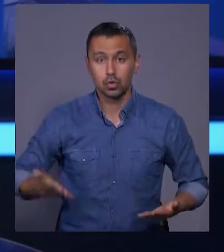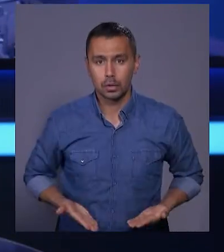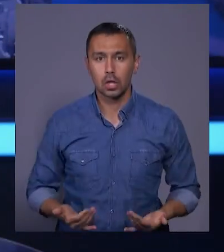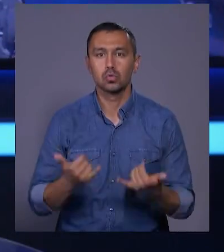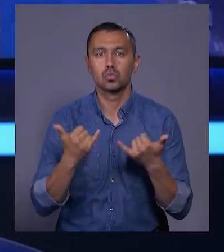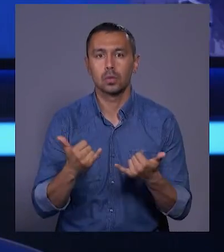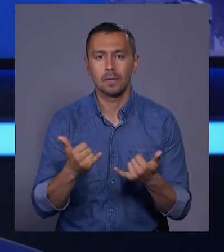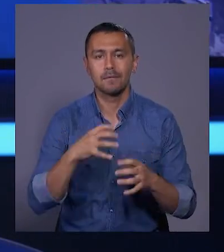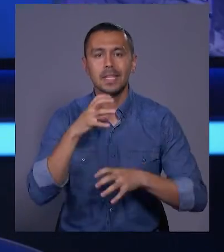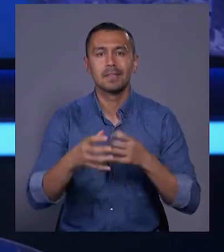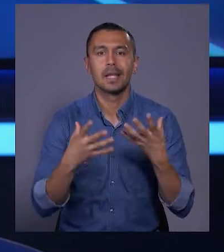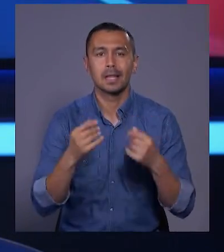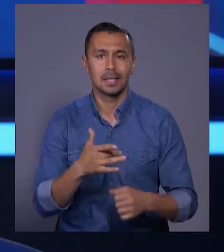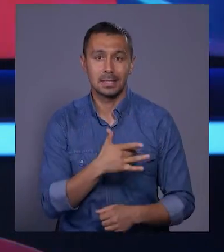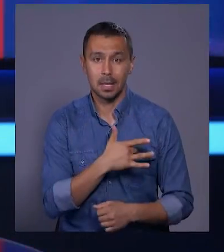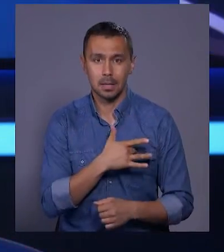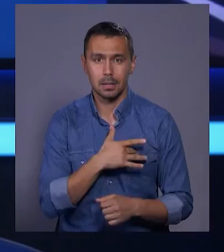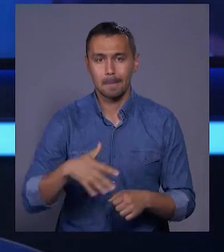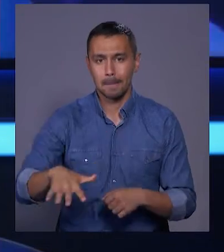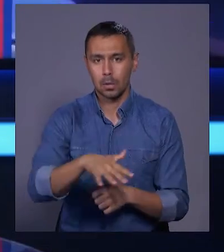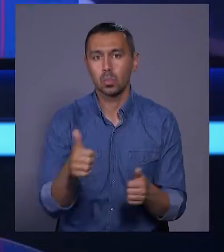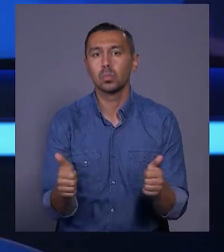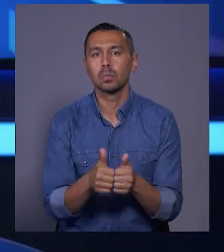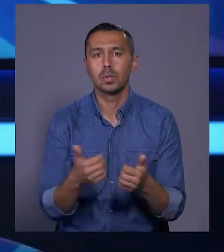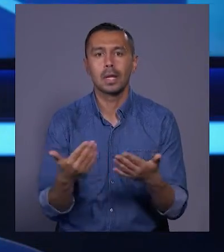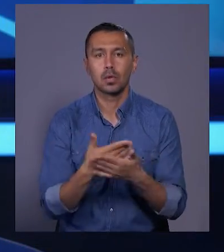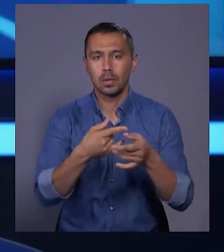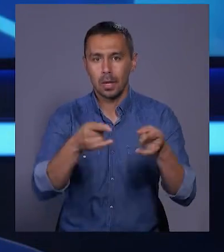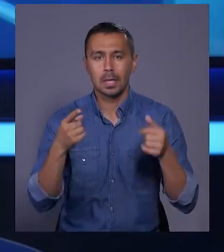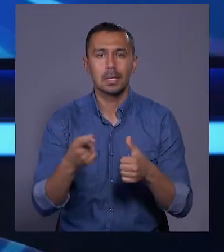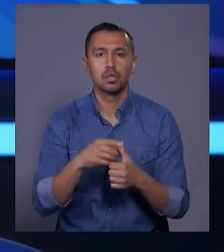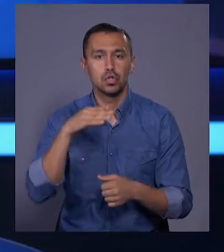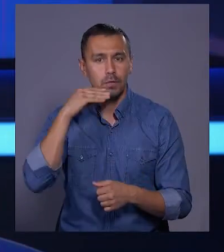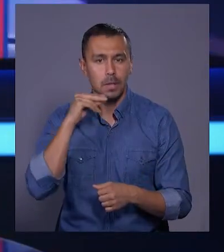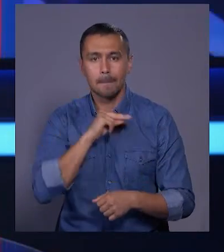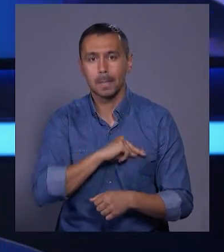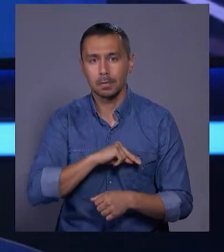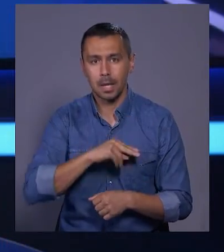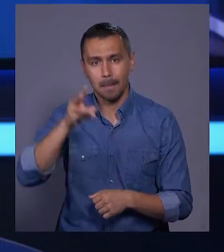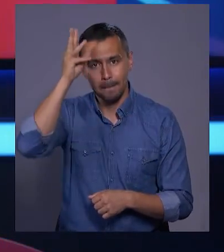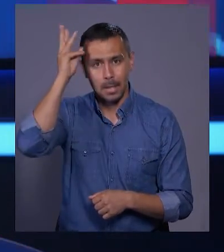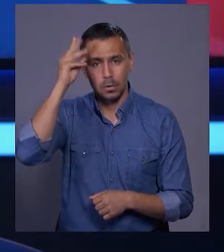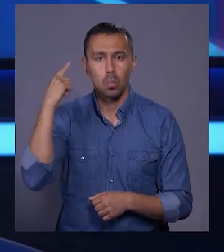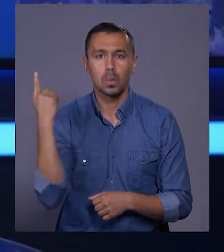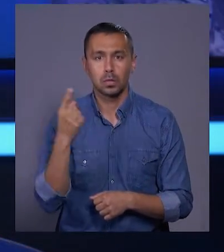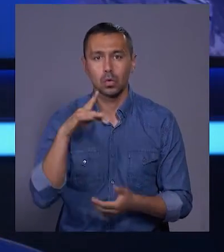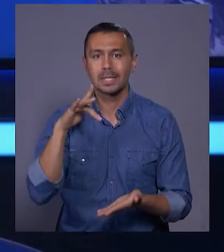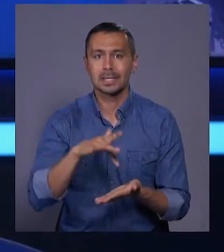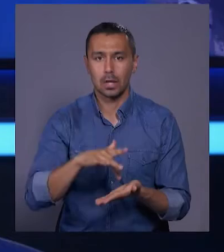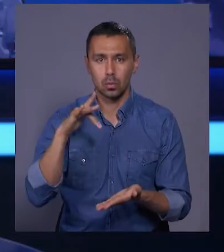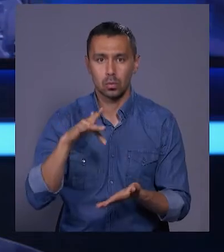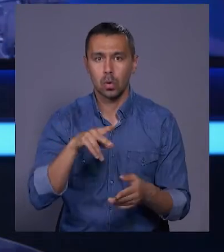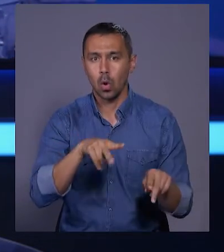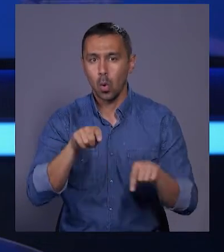Сьогодні у Всесвітній день серця на майданчику поблизу кінотеатру імені Шевченка працівники Хмельницького обласного центру